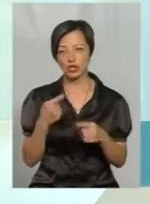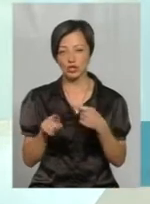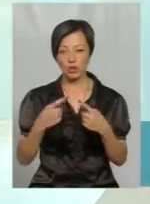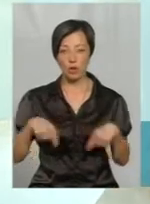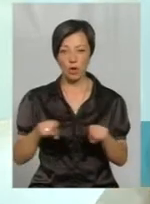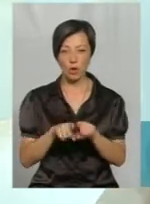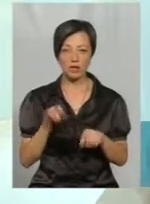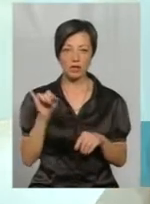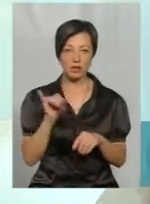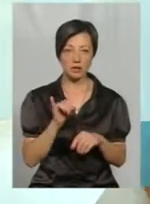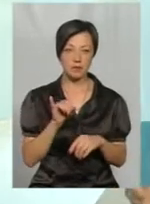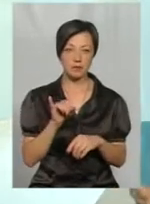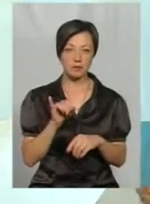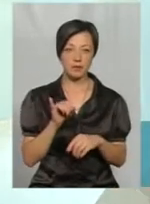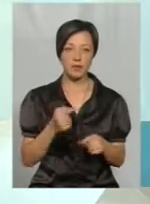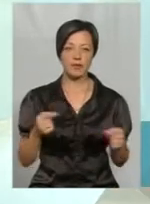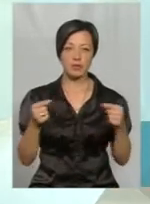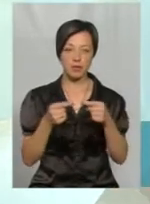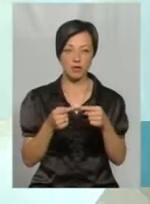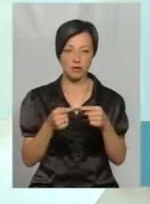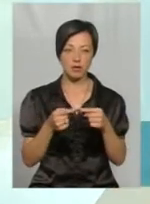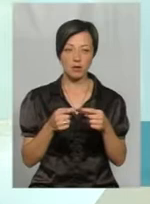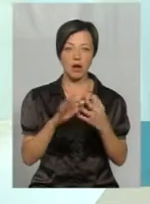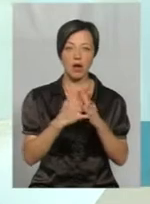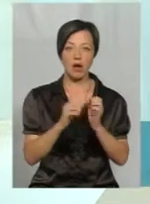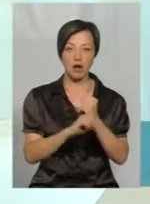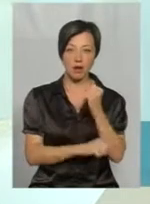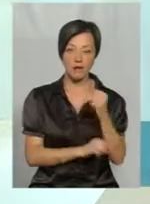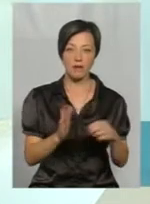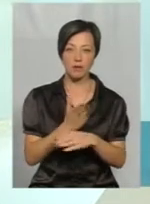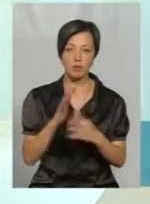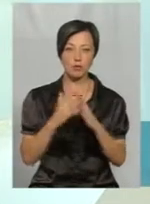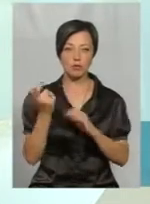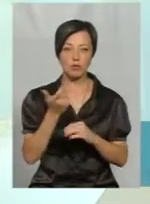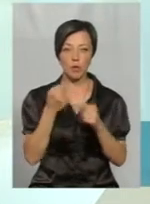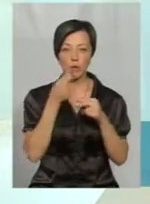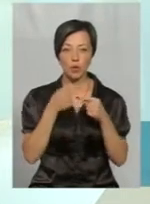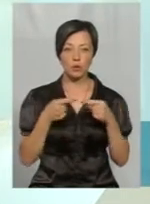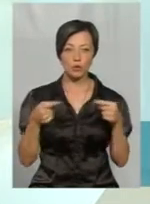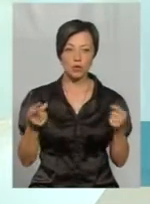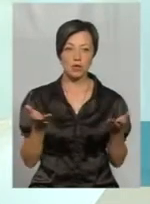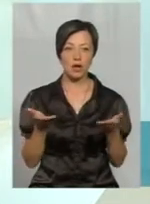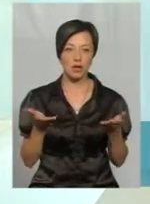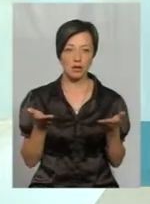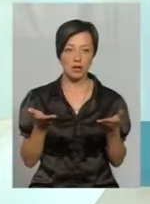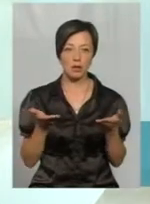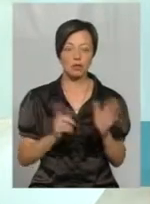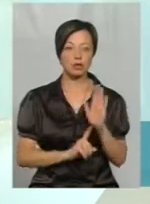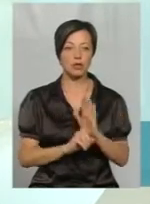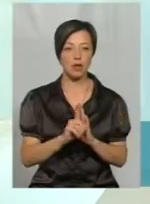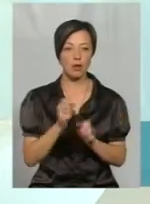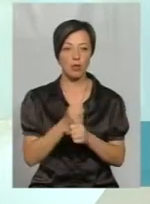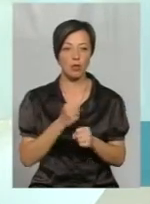орган, і відповідно аграрій виробних сільськозпродукцій, який починав